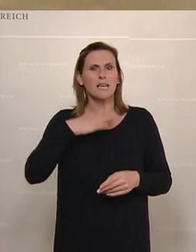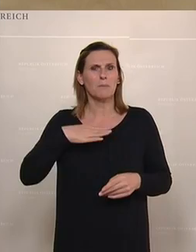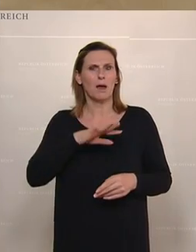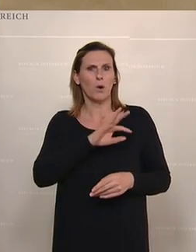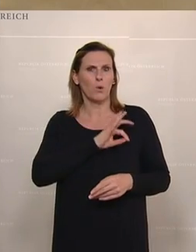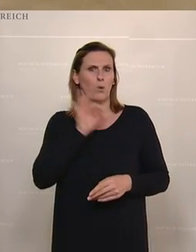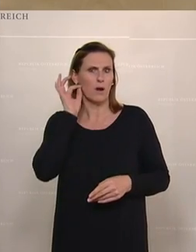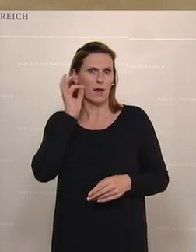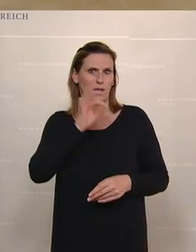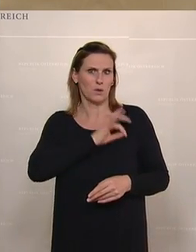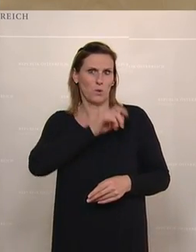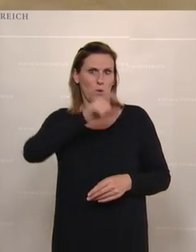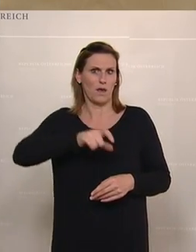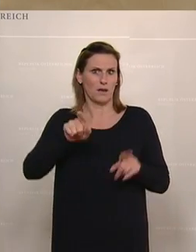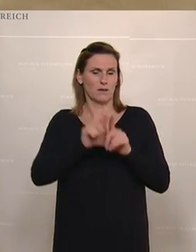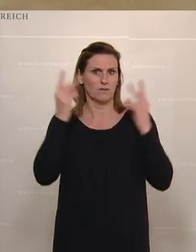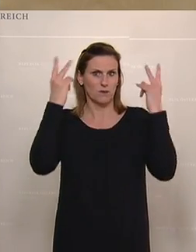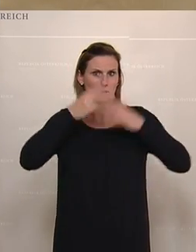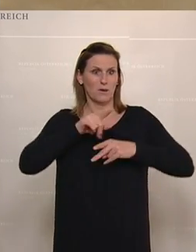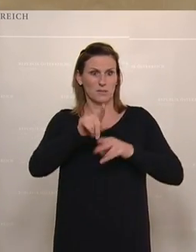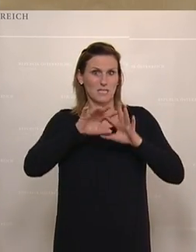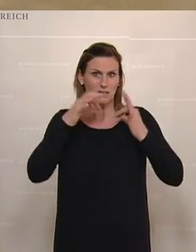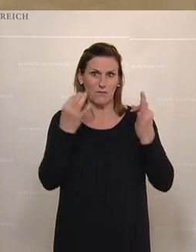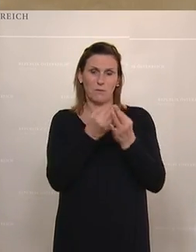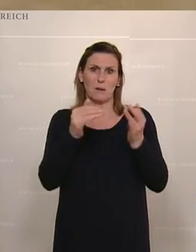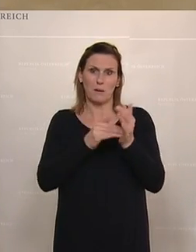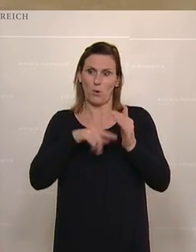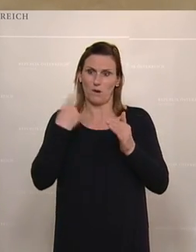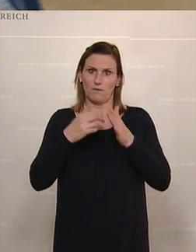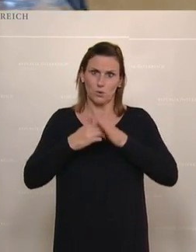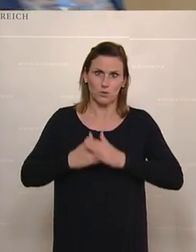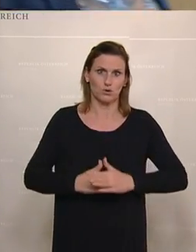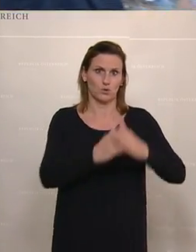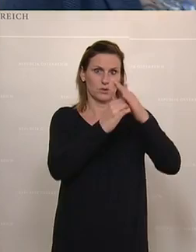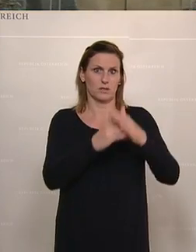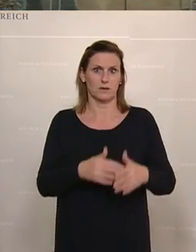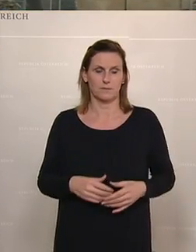zu, denn auch diese Familien haben sich unsere Unterstützung verdient. Danke.